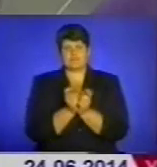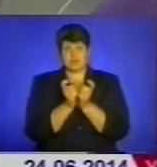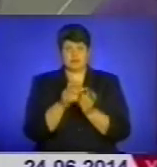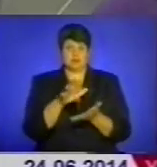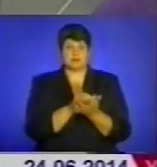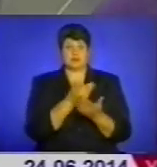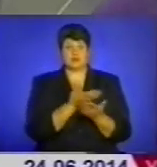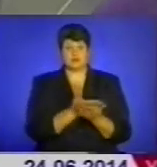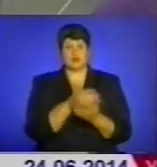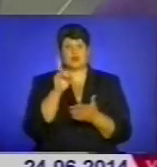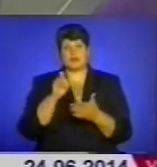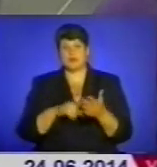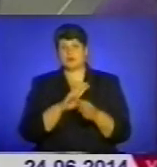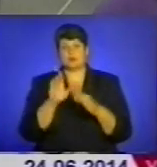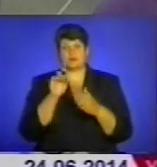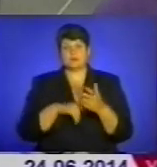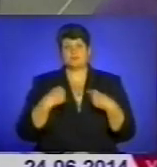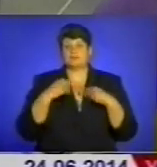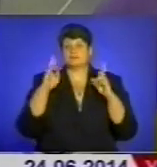Довіряють, не довіряють, я не знаю.